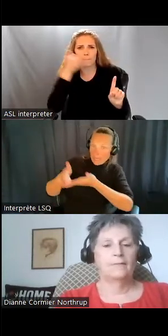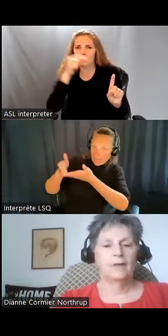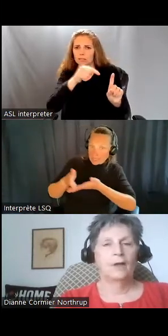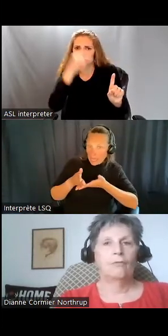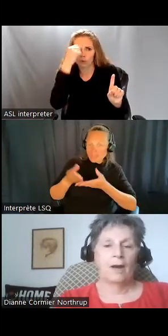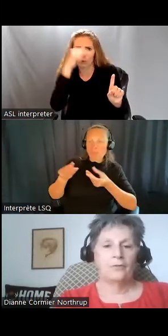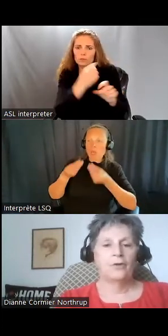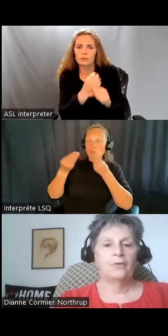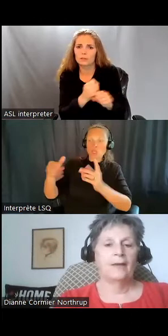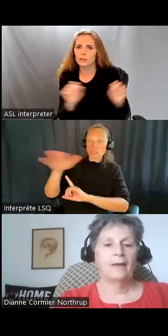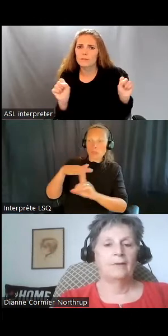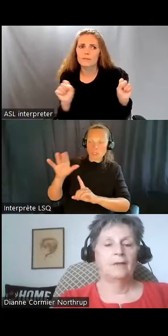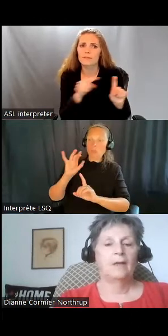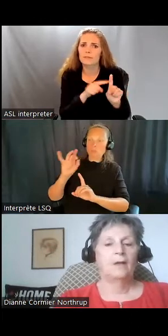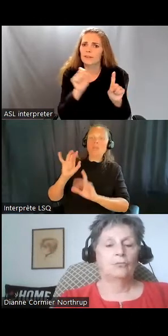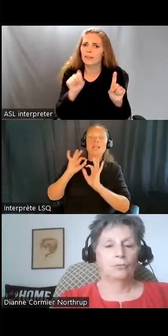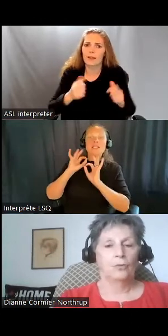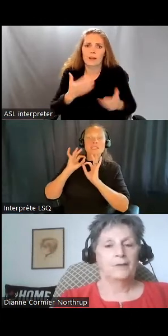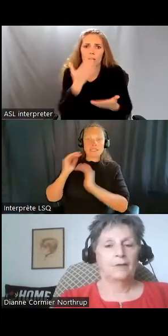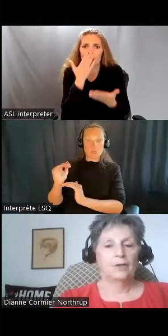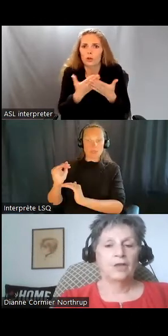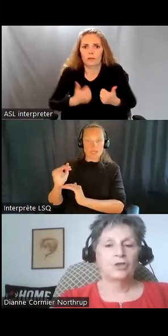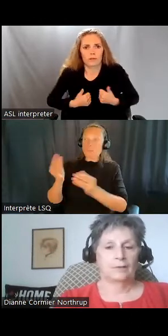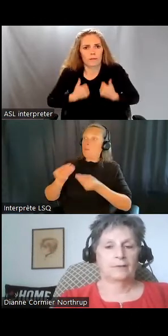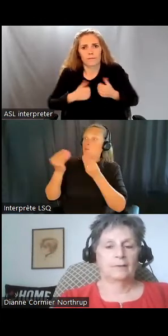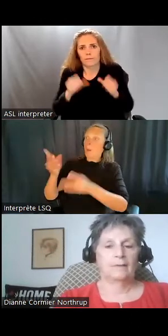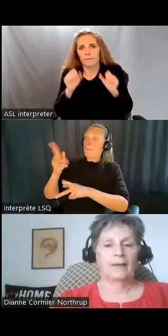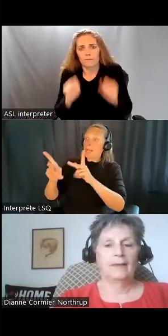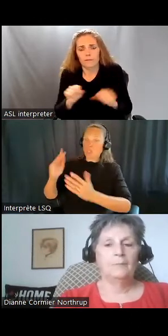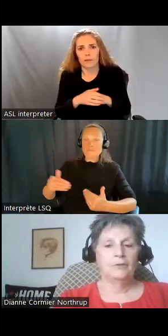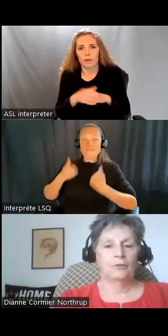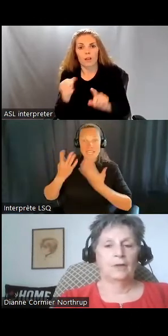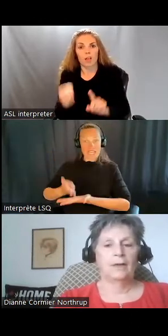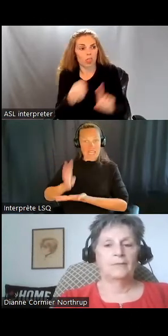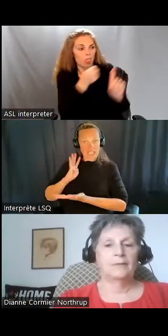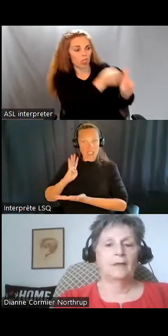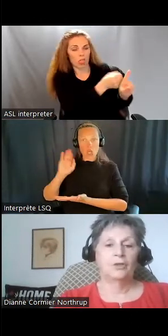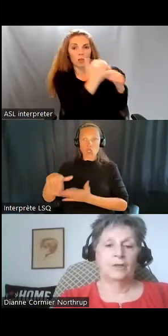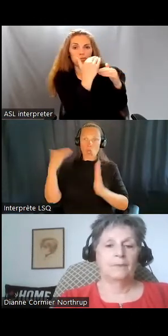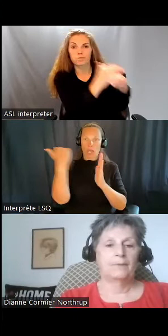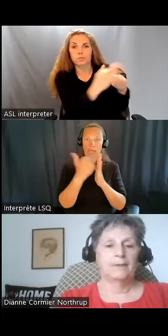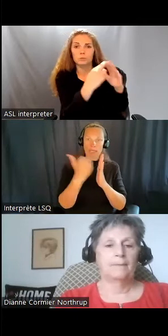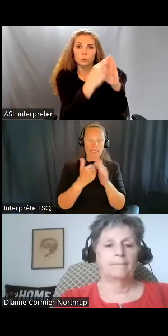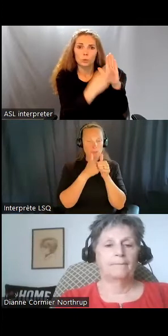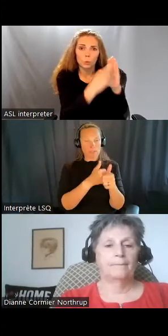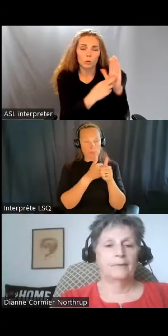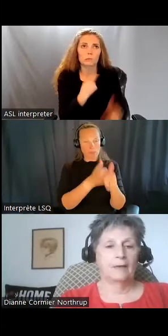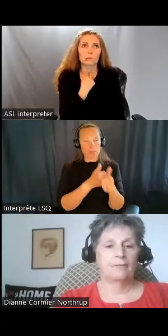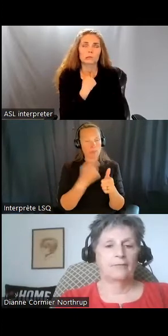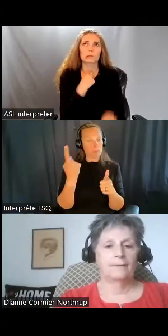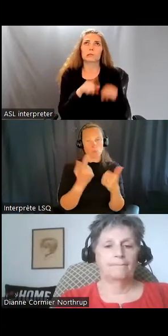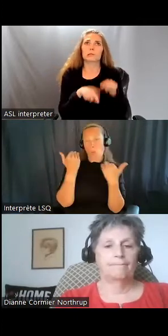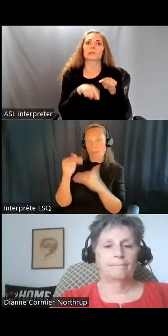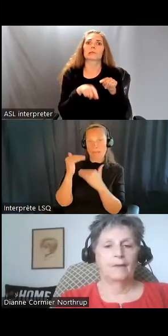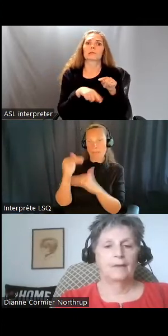tout le monde et ça permet à tout le monde de vivre des vies enrichies plutôt que d'avoir des règles qui limitent leur vie